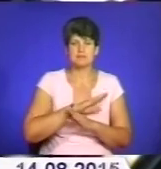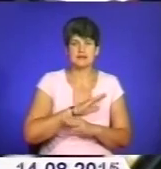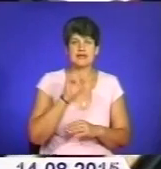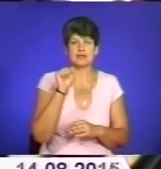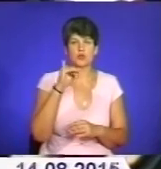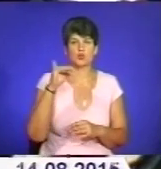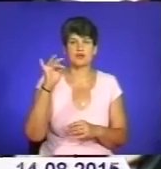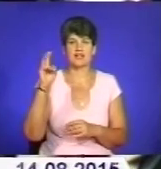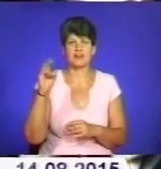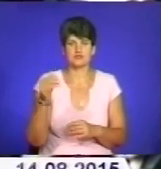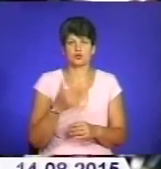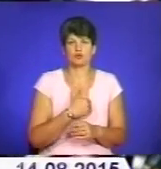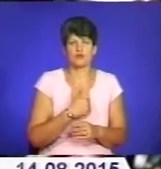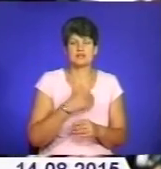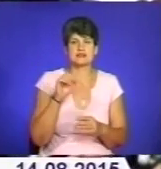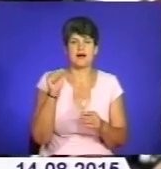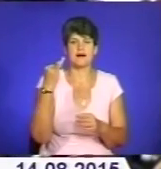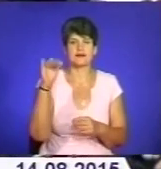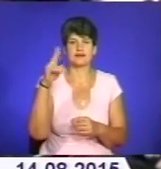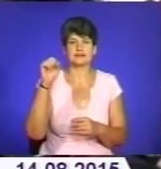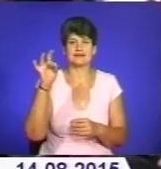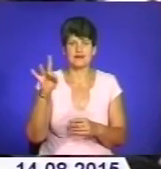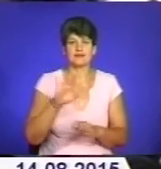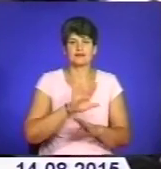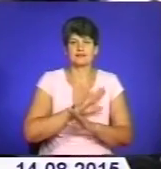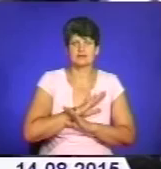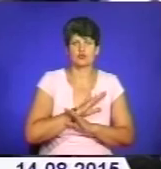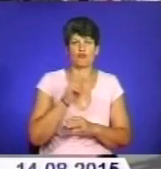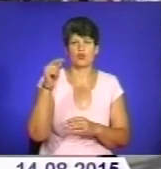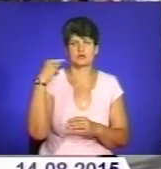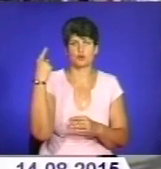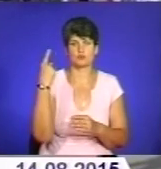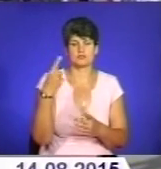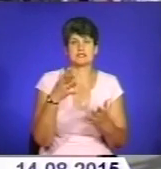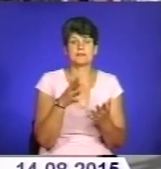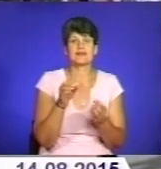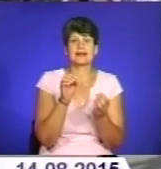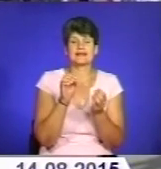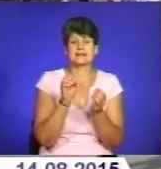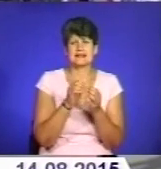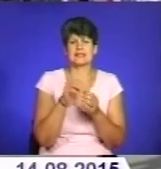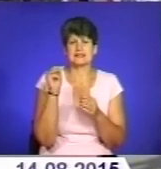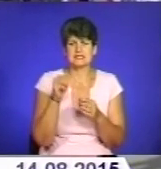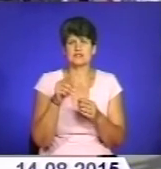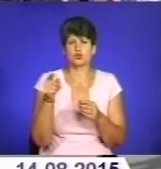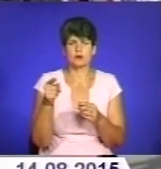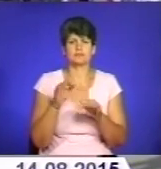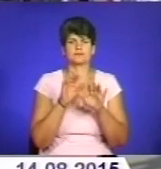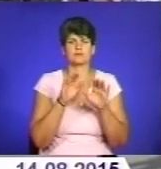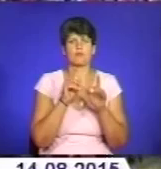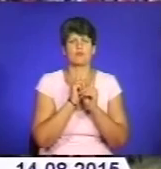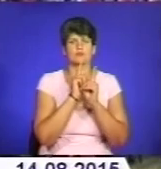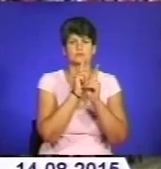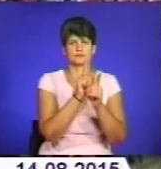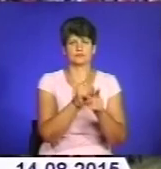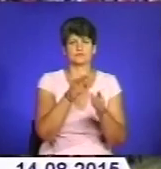добровольця батальйону «Айдар», який загинув від ворожих куль на Луганщині. Десятки тисяч тернополян проведжали чоловіка в останню путь.